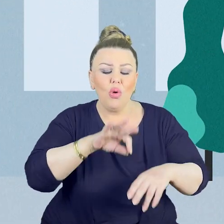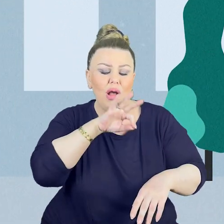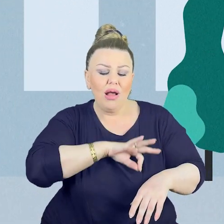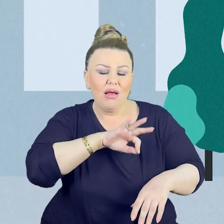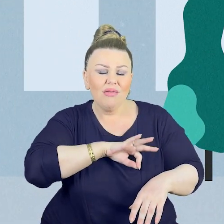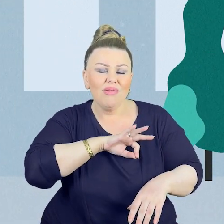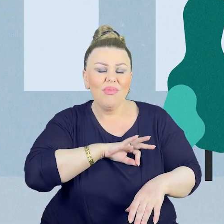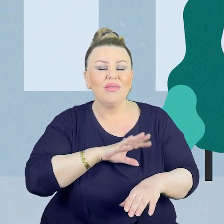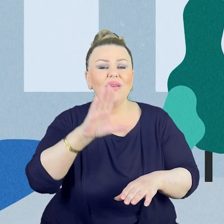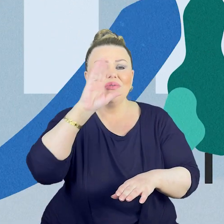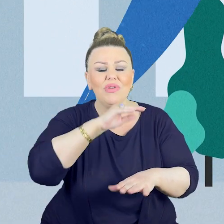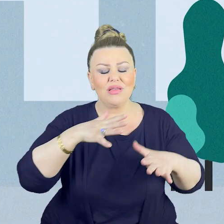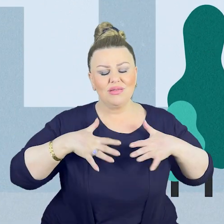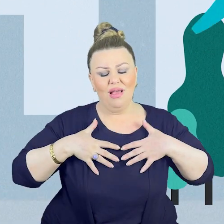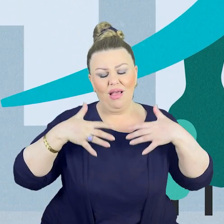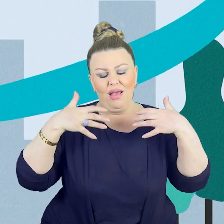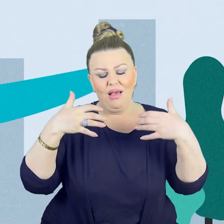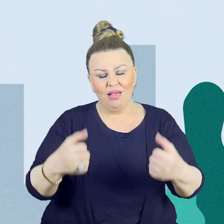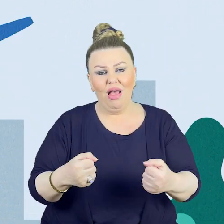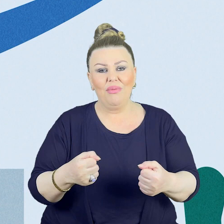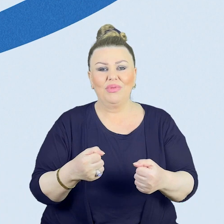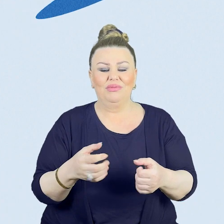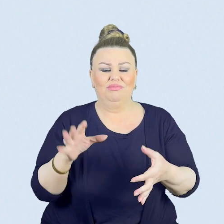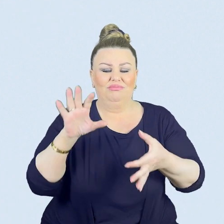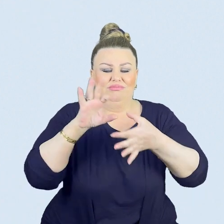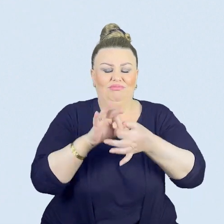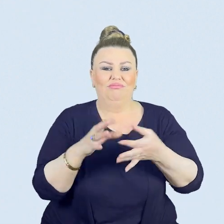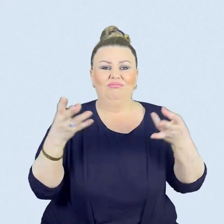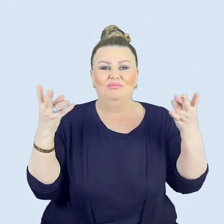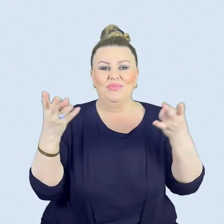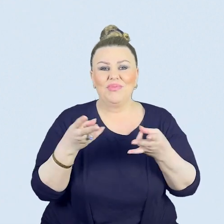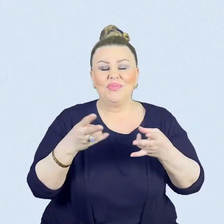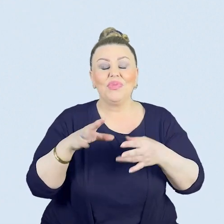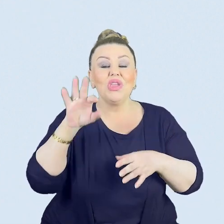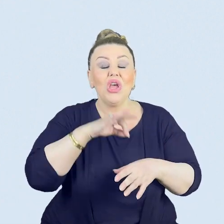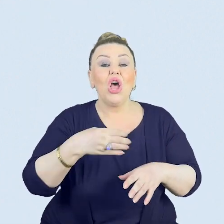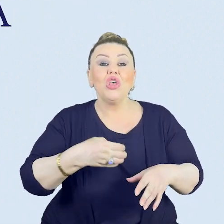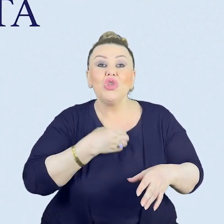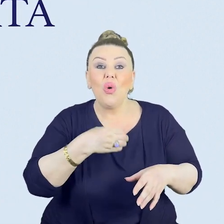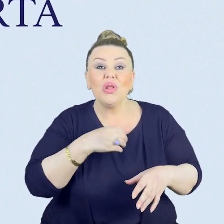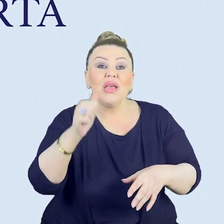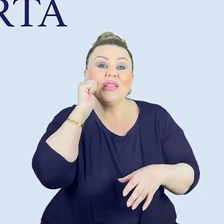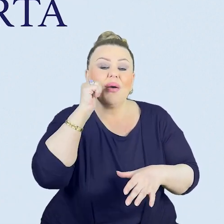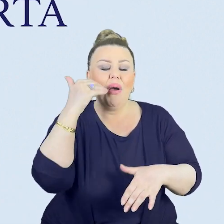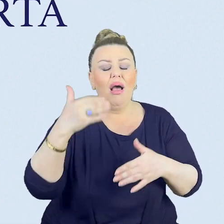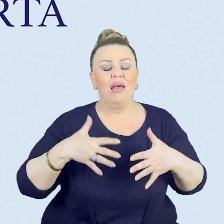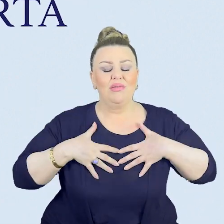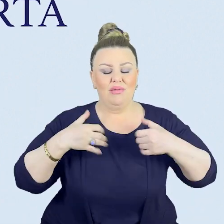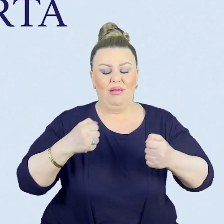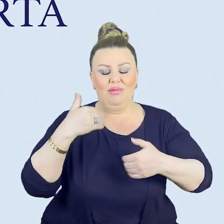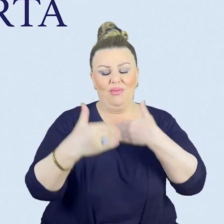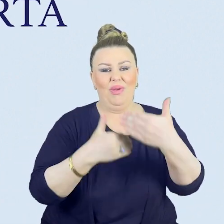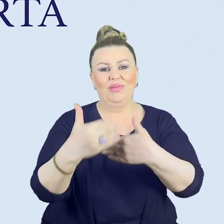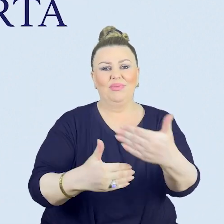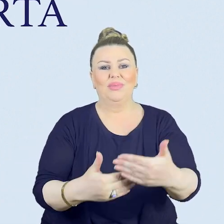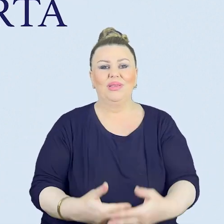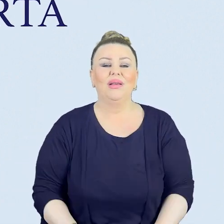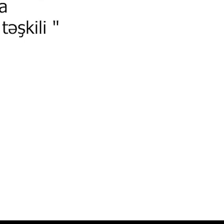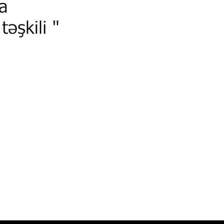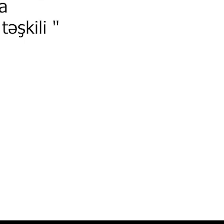xidmətlərdən faydalanmaq və sağlamlığına qovuşmaq qalır. İcbari tibbi siğorta ilə sabaha sağlam addım və yax.